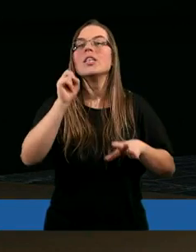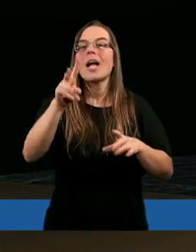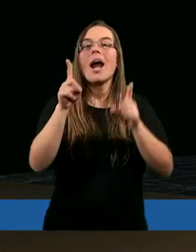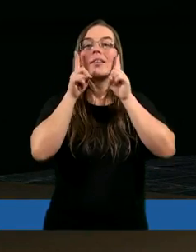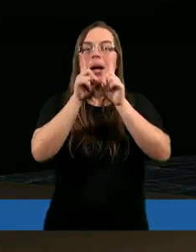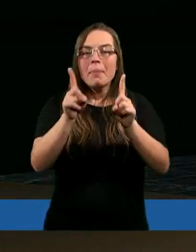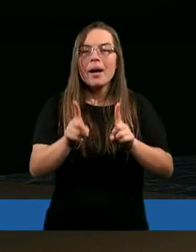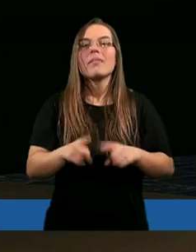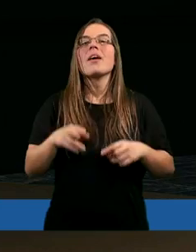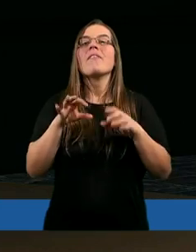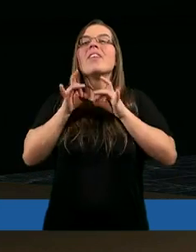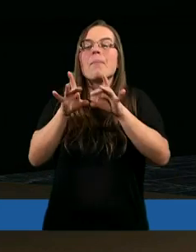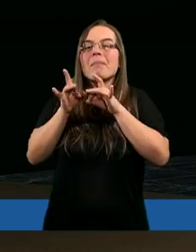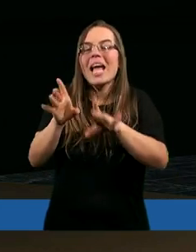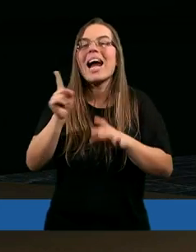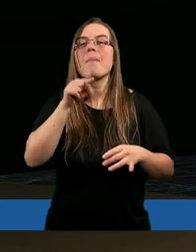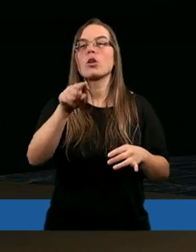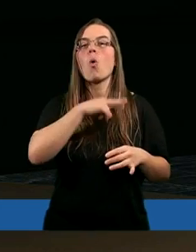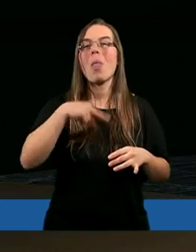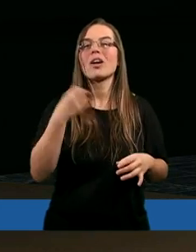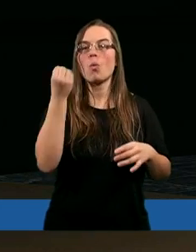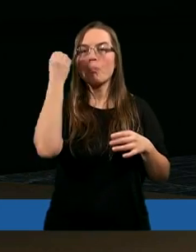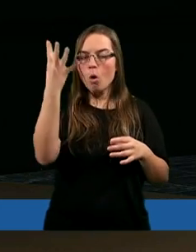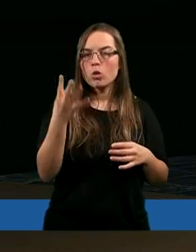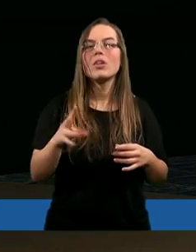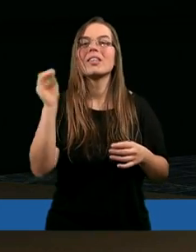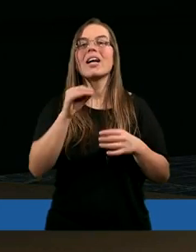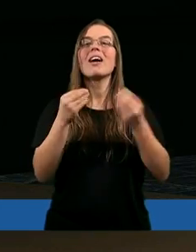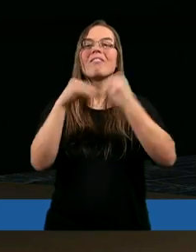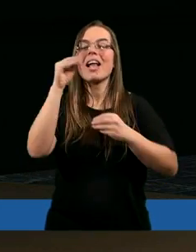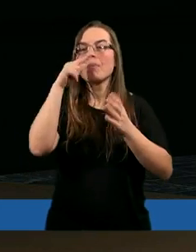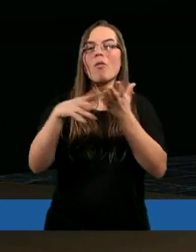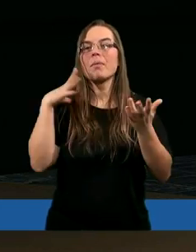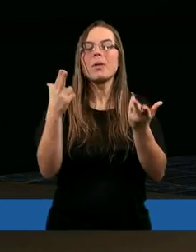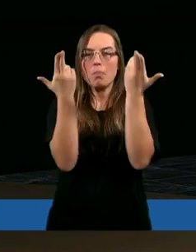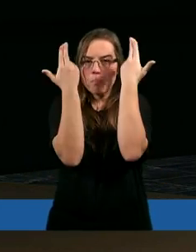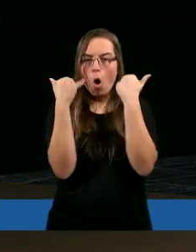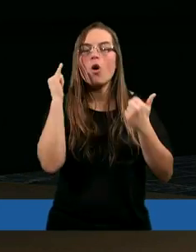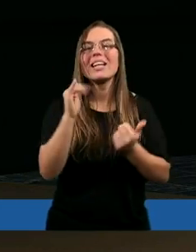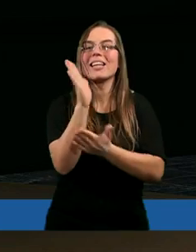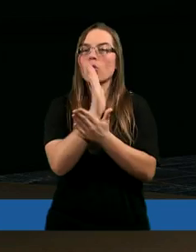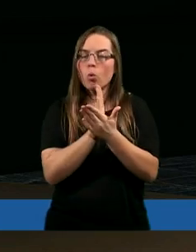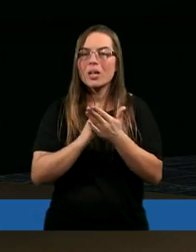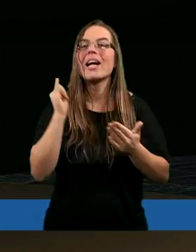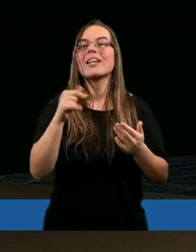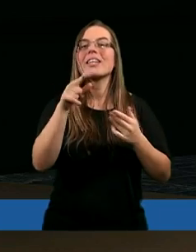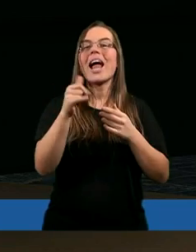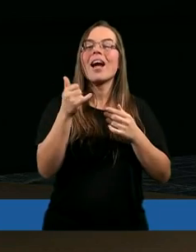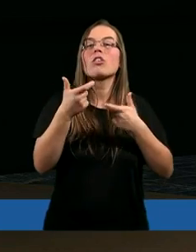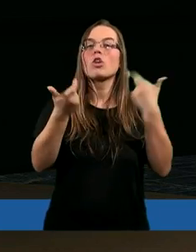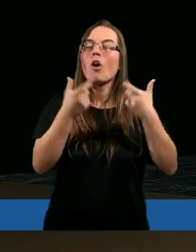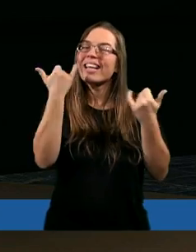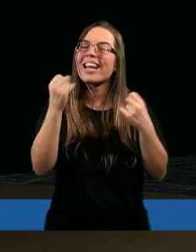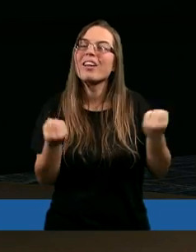naprawdę wybiegamy z tą naszą mądrością, że powinniśmy więcej być pokorni i skruszeni, żeby jednak spojrzeć na